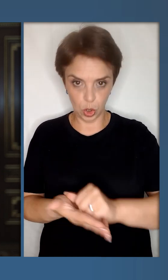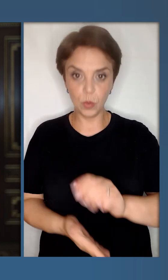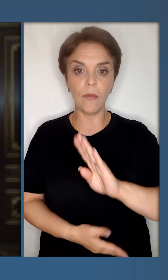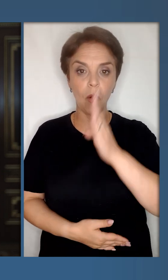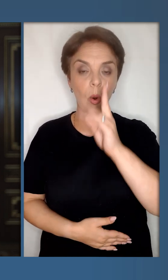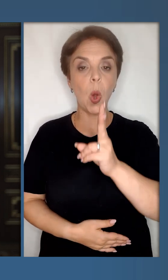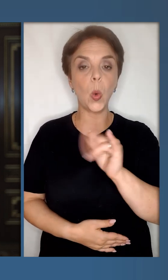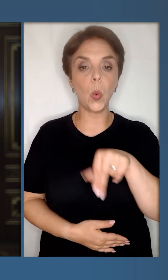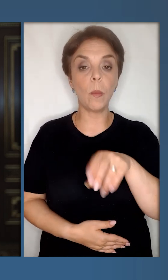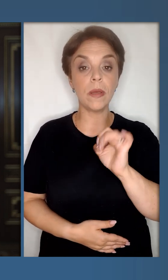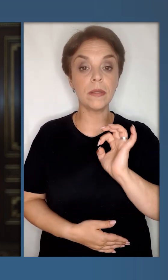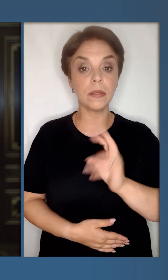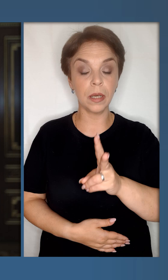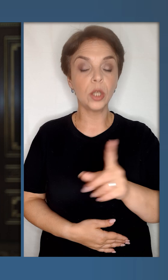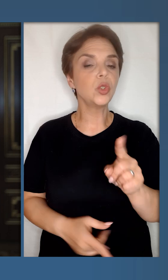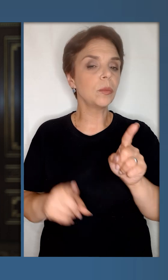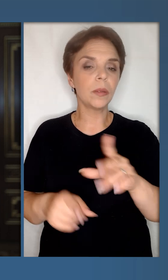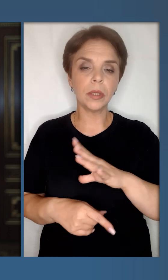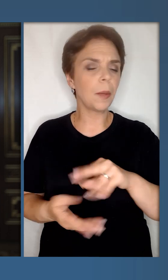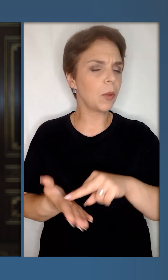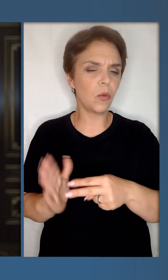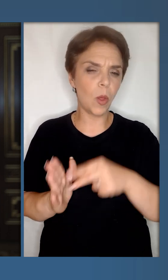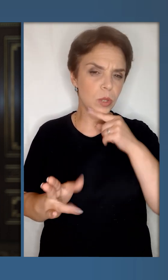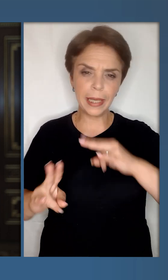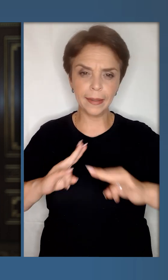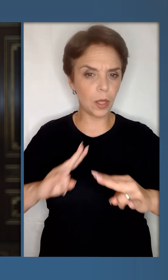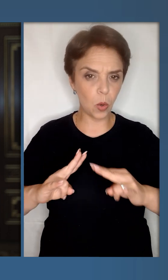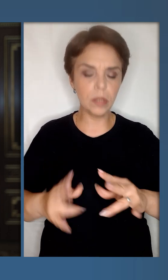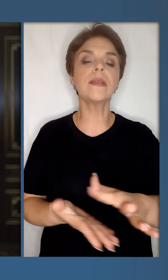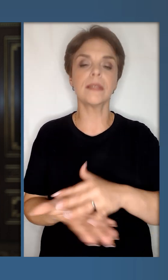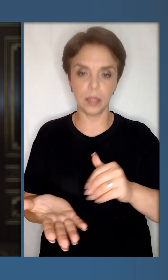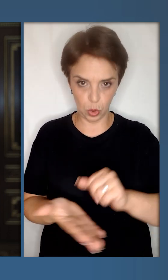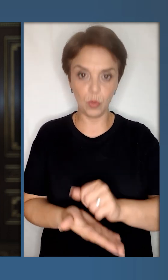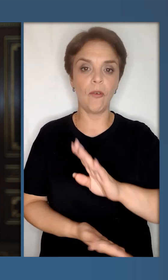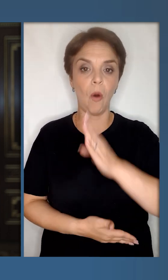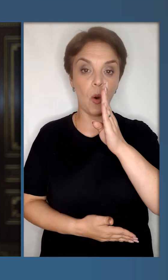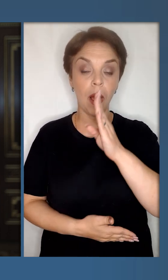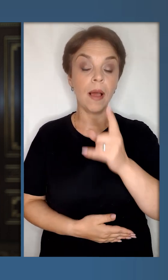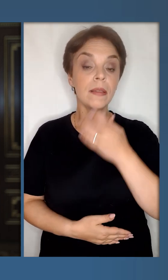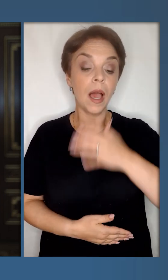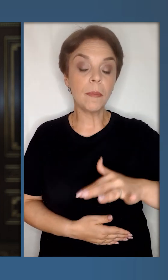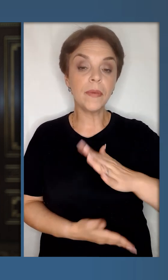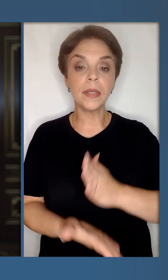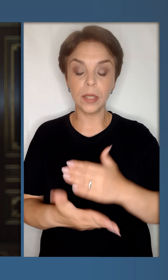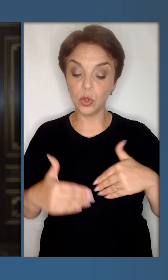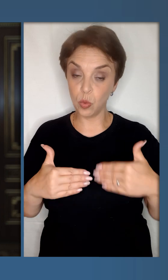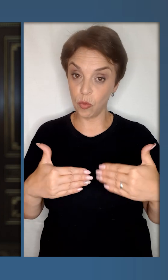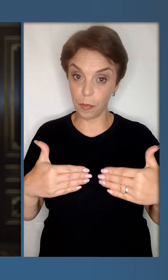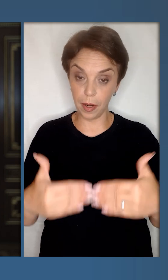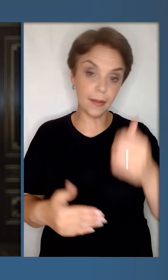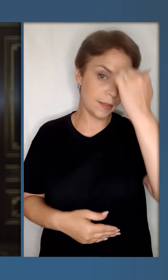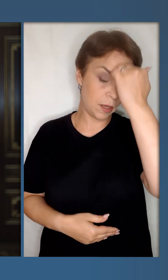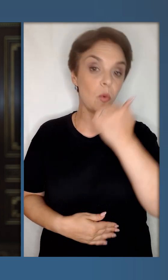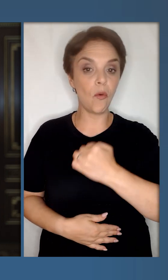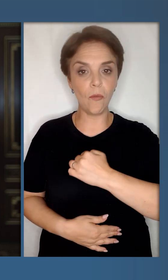Знищуємо ворога. Куп'янський напрямок. Щоб там не планували російські терористи, знищимо ворога. На півдні є наш рух